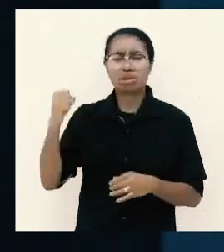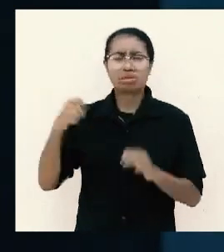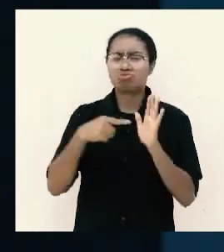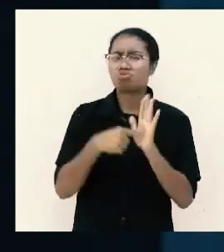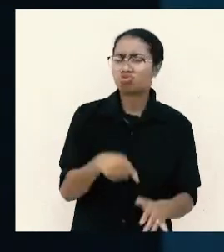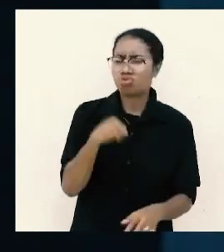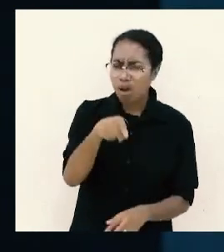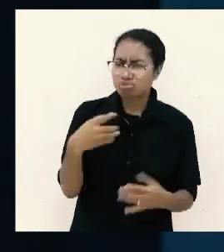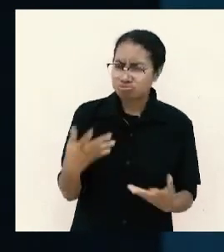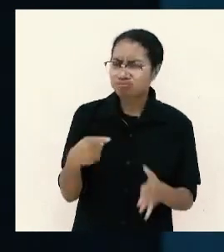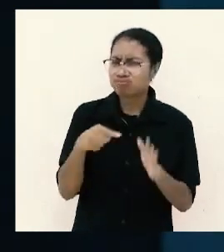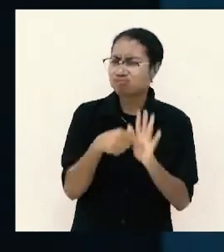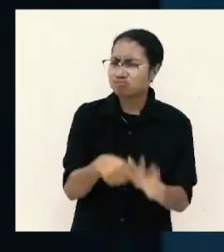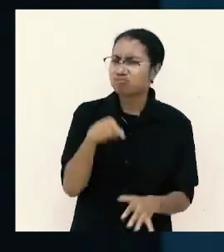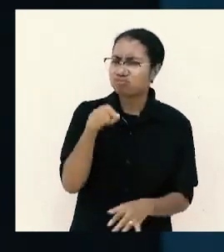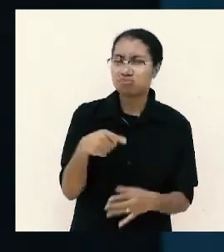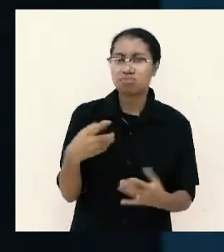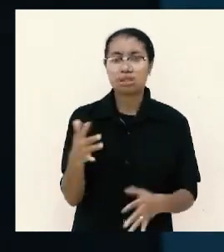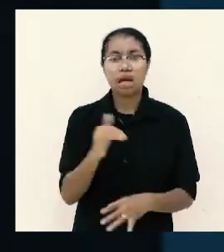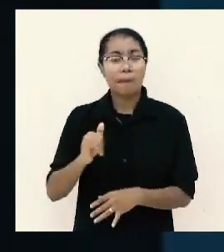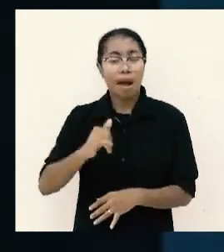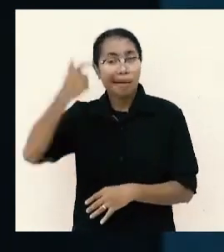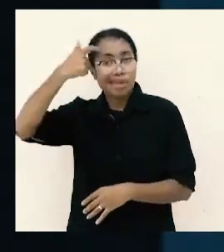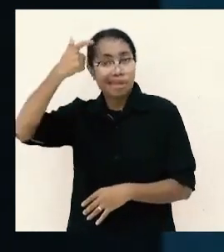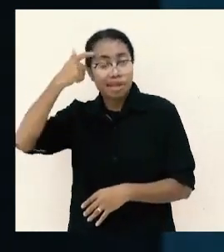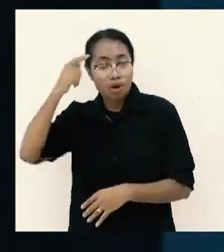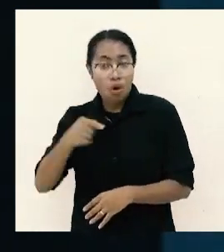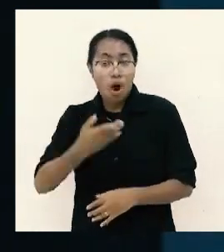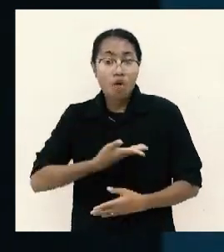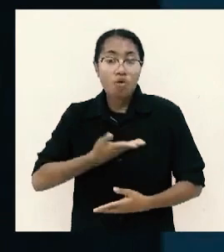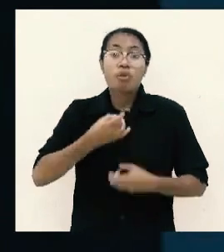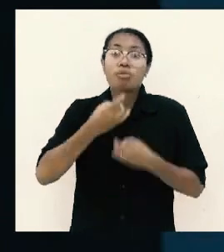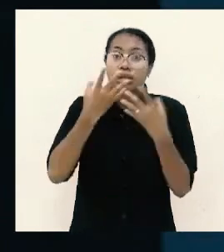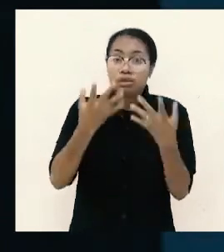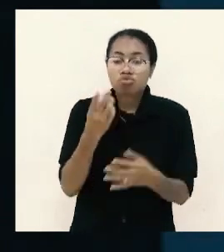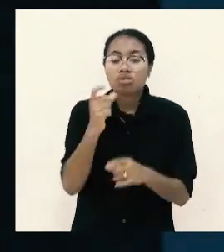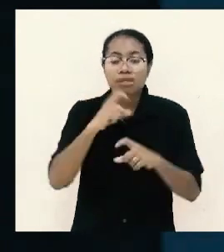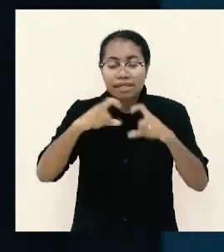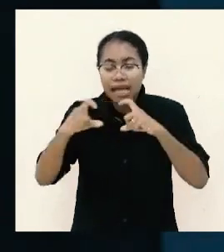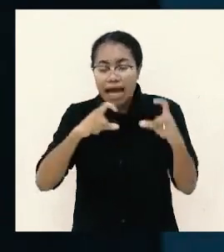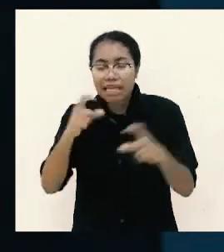-macam mungkin mereka akan berpikir saya memberitakan injil supaya cari duit